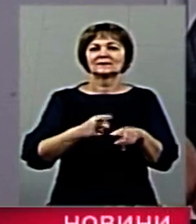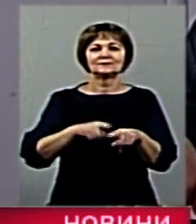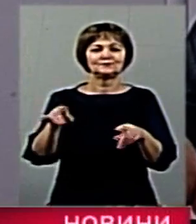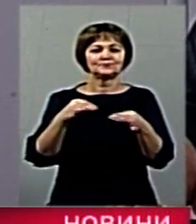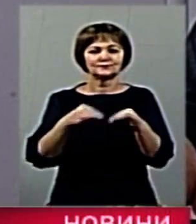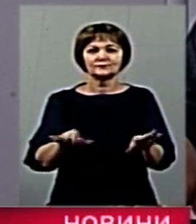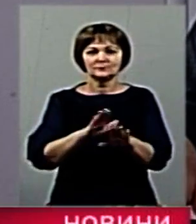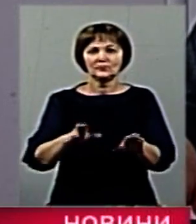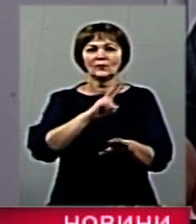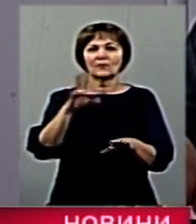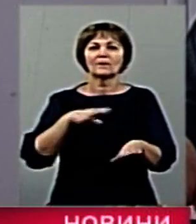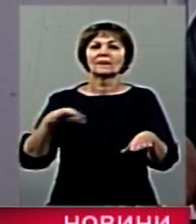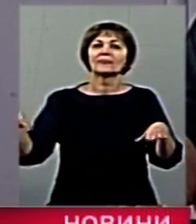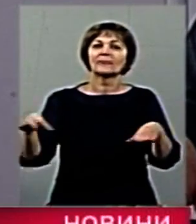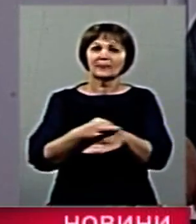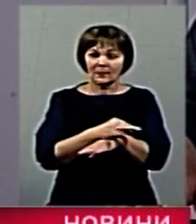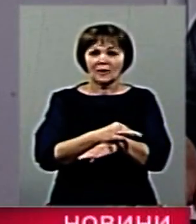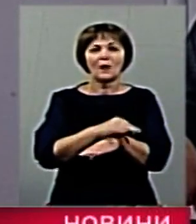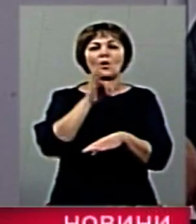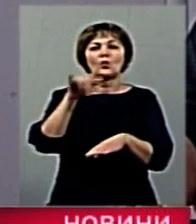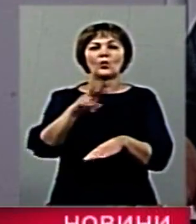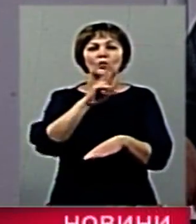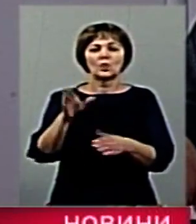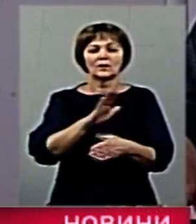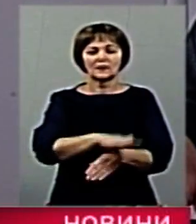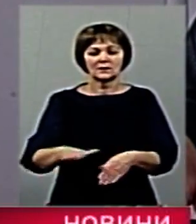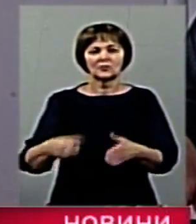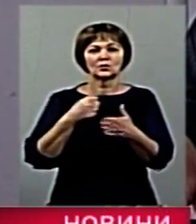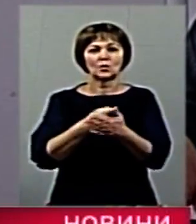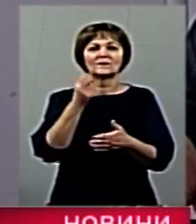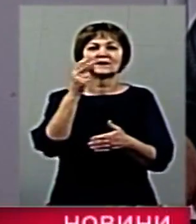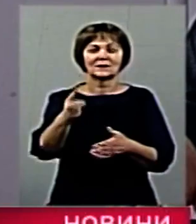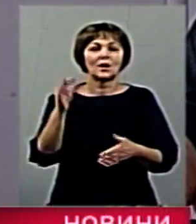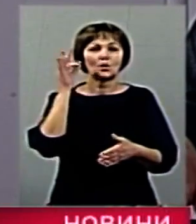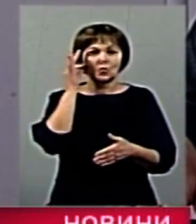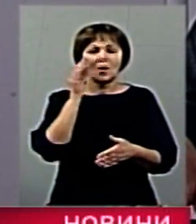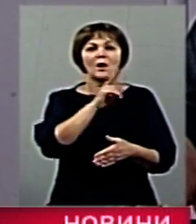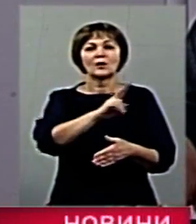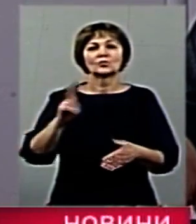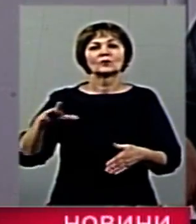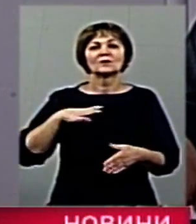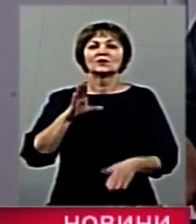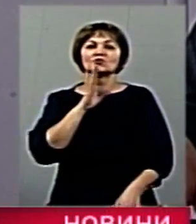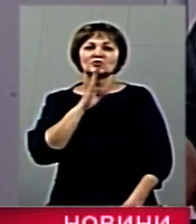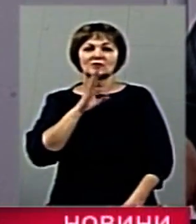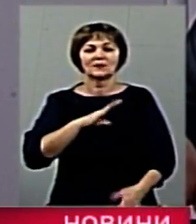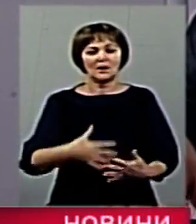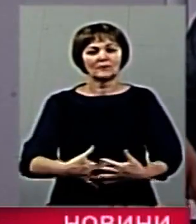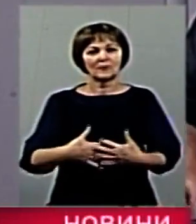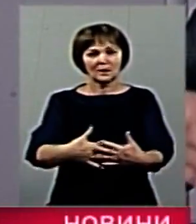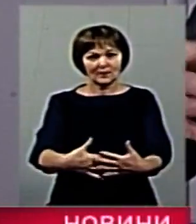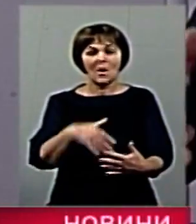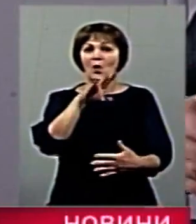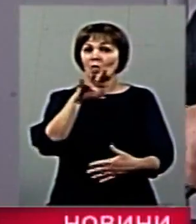підлягали вивезені ті, хто був одружений, хто мав дітей до 12 років, і жінки, які були вагітні.